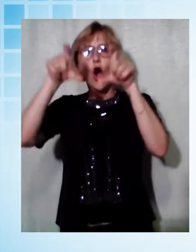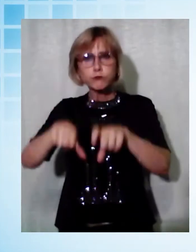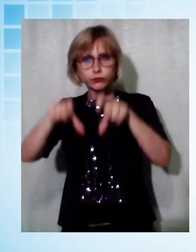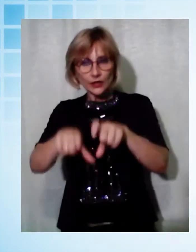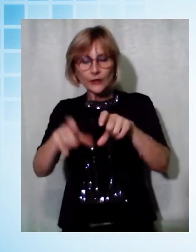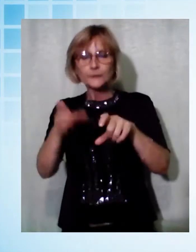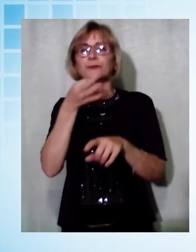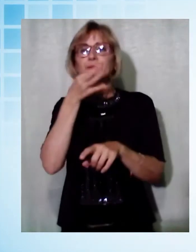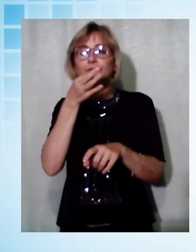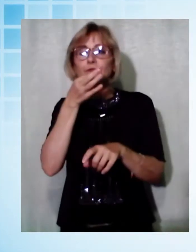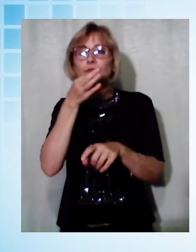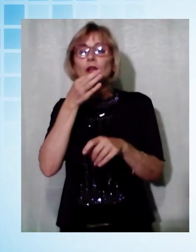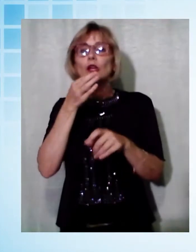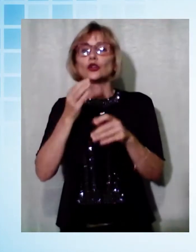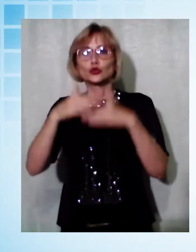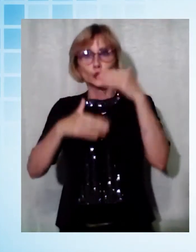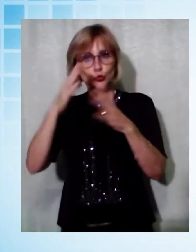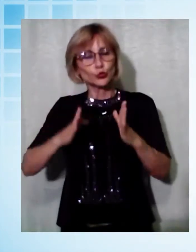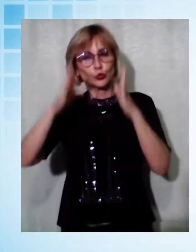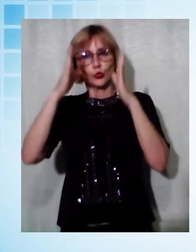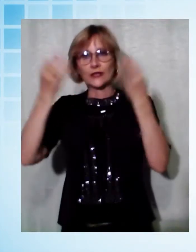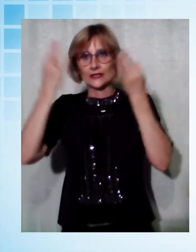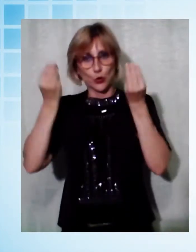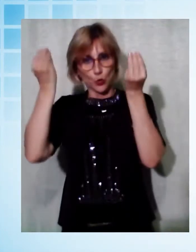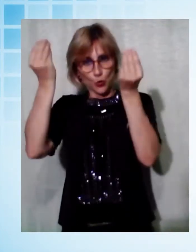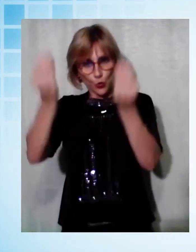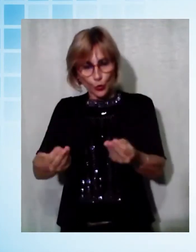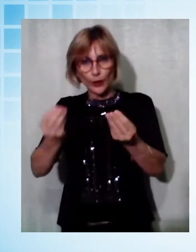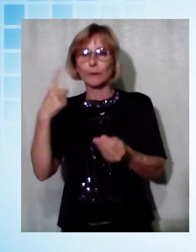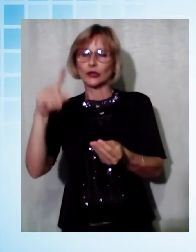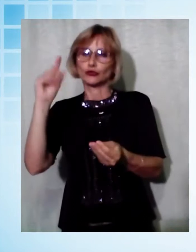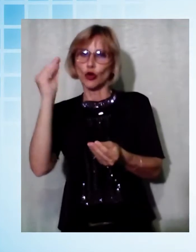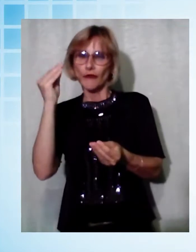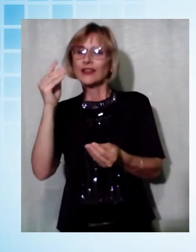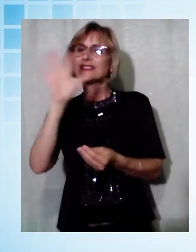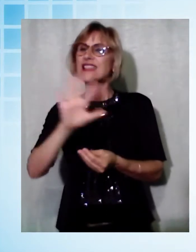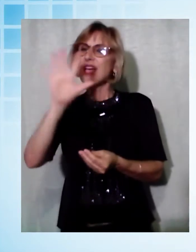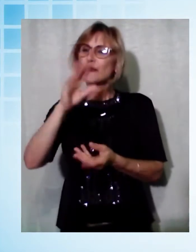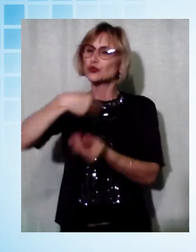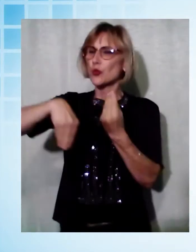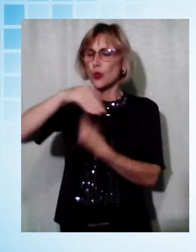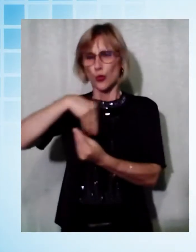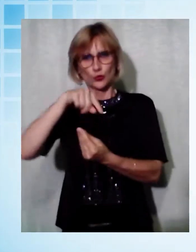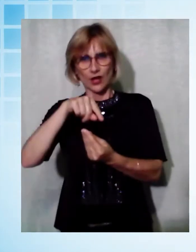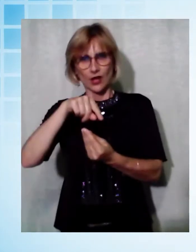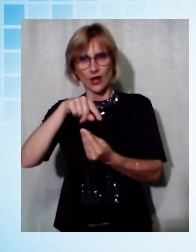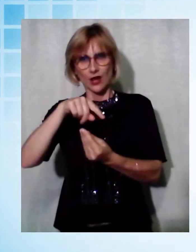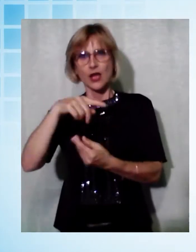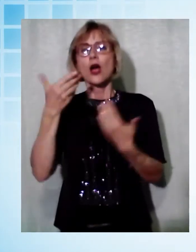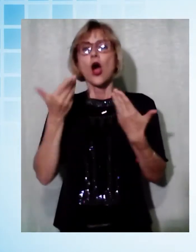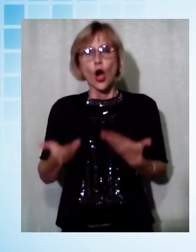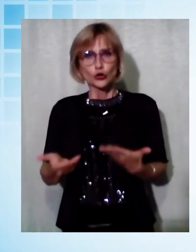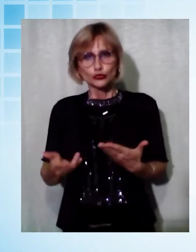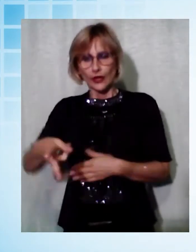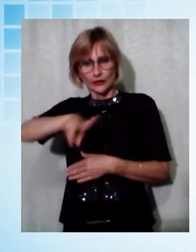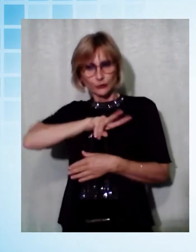stabili sicuri e la prendono come scusa. Dopo... Quindi noi ad oggi non abbiamo una risposta, non